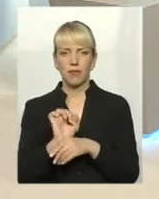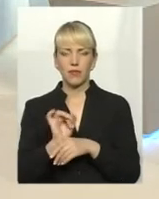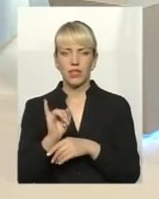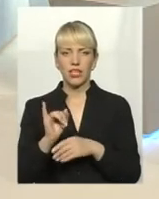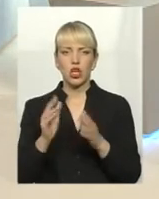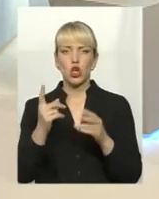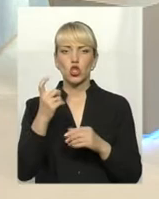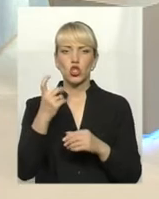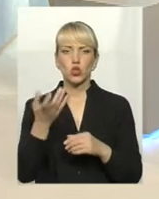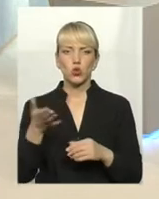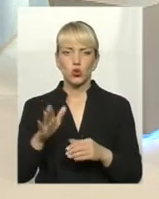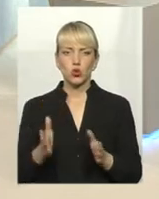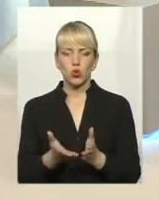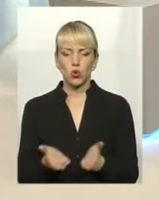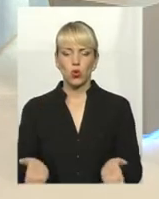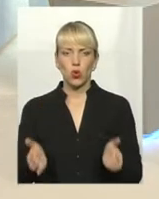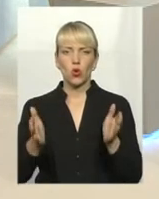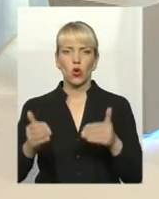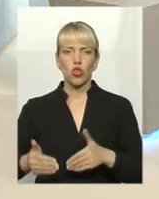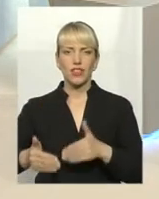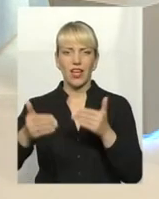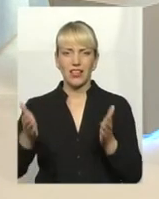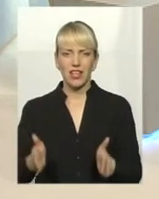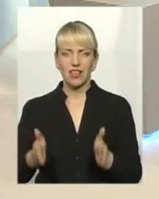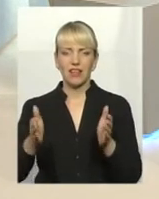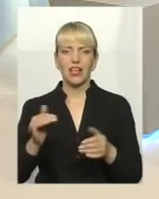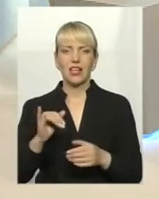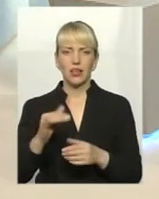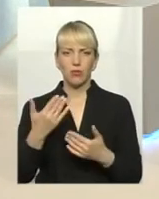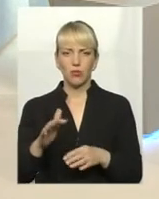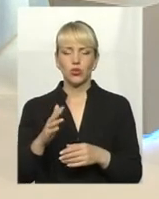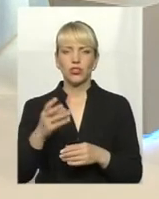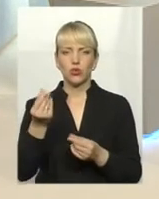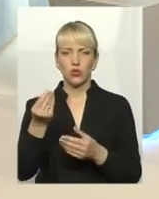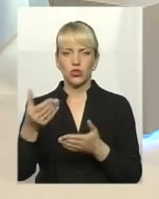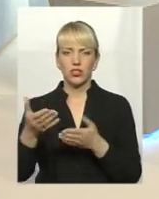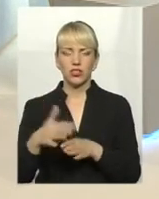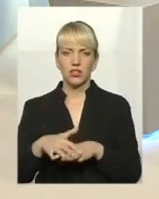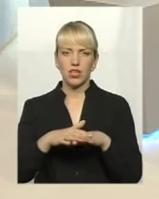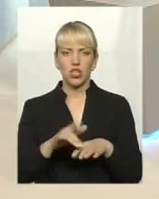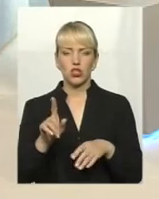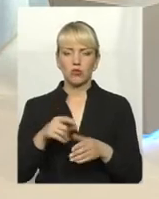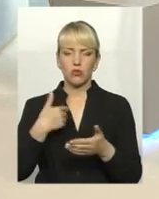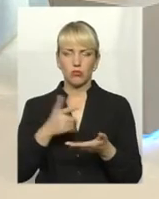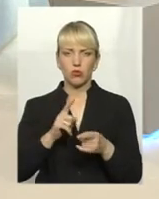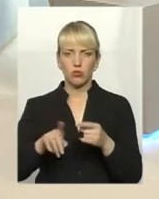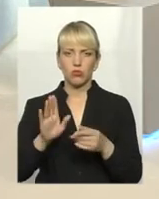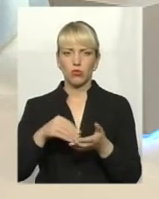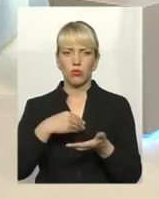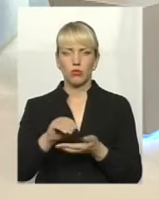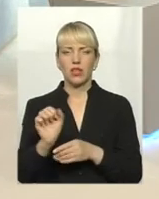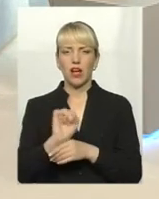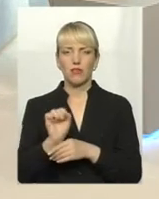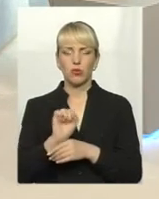вже зараз ми прийдуть документи готові на тендер для закупки цього автомобіля і придбання цих